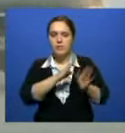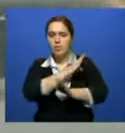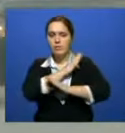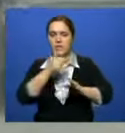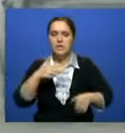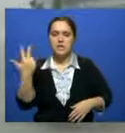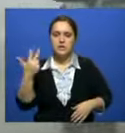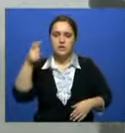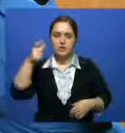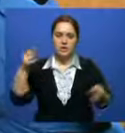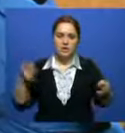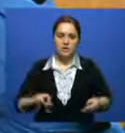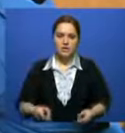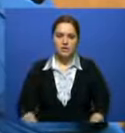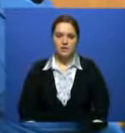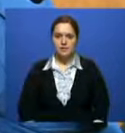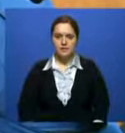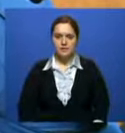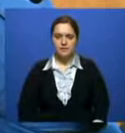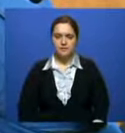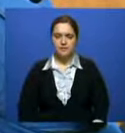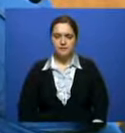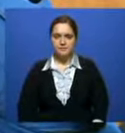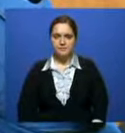33 человека ранены. Как слышно, прием?